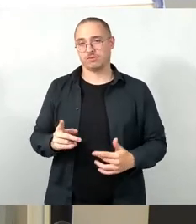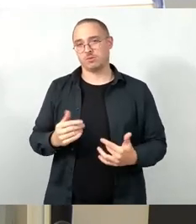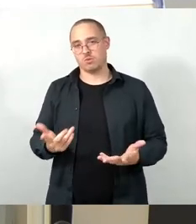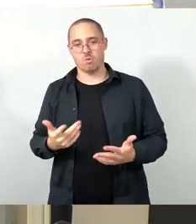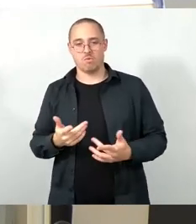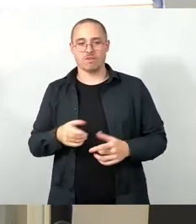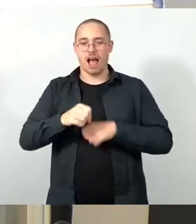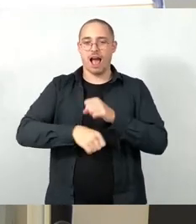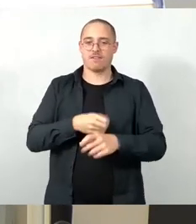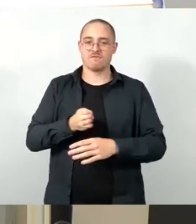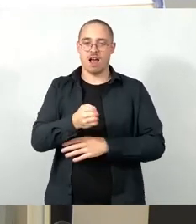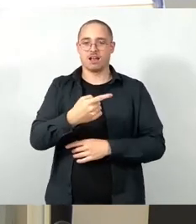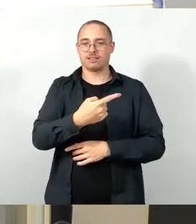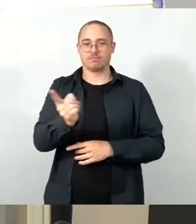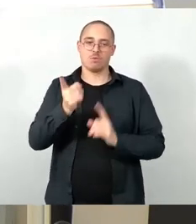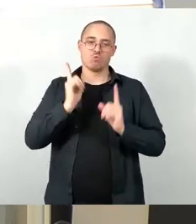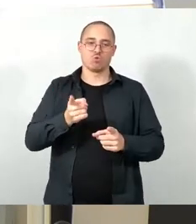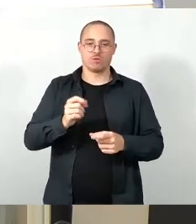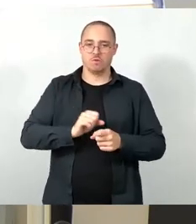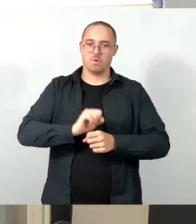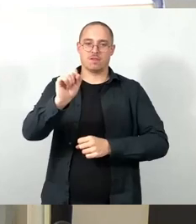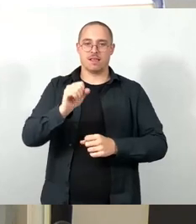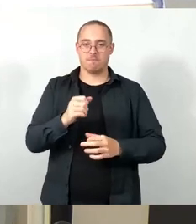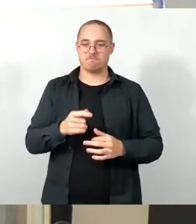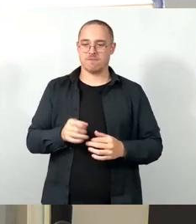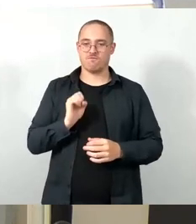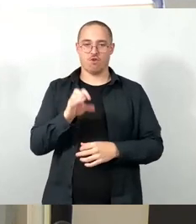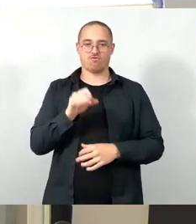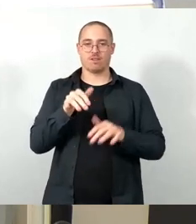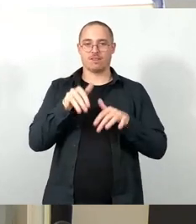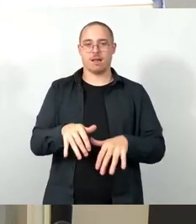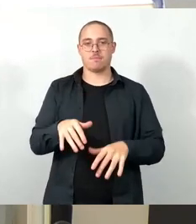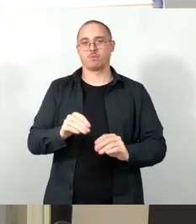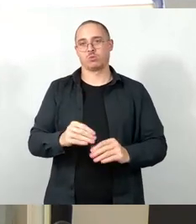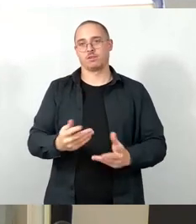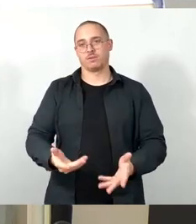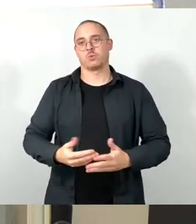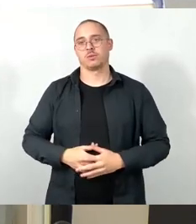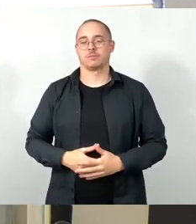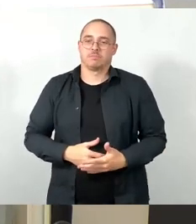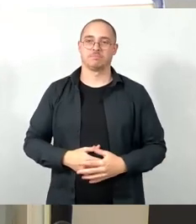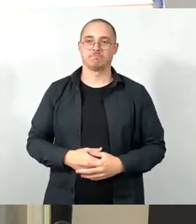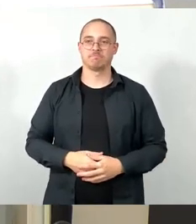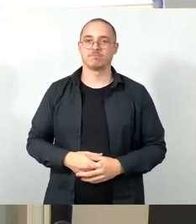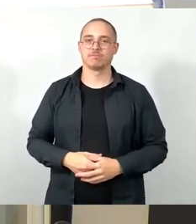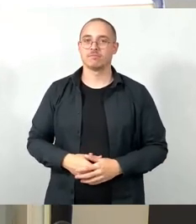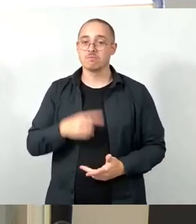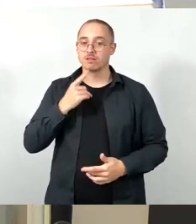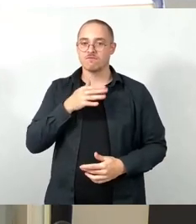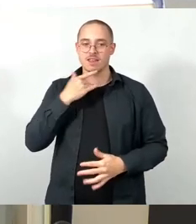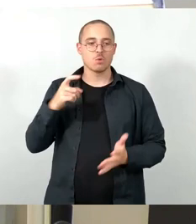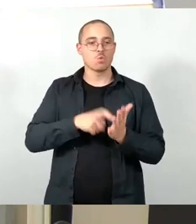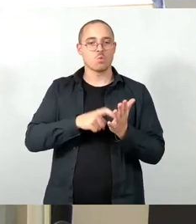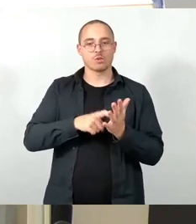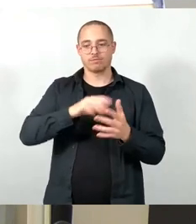ja, denke ich mal, dass es dort aus den genannten Gründen, die wir hier mit reingeschrieben haben, doch eine ganze Menge Probleme zu bewältigen